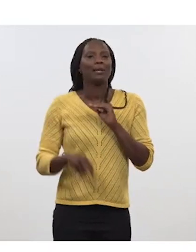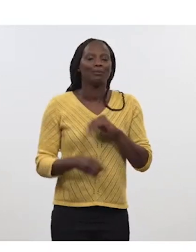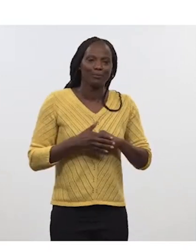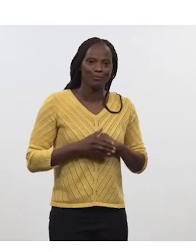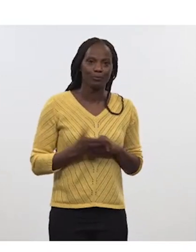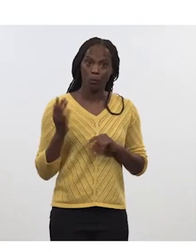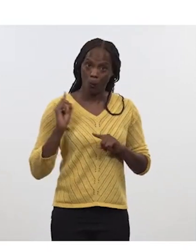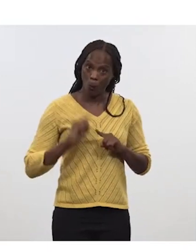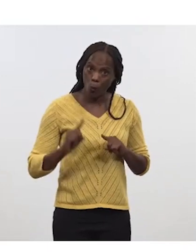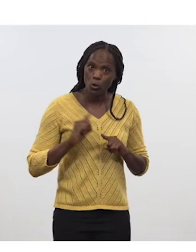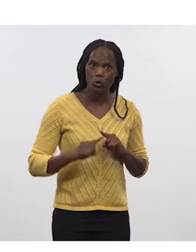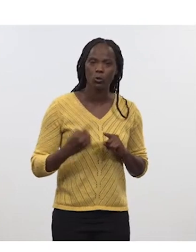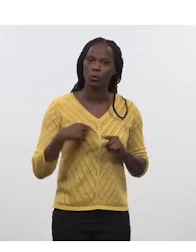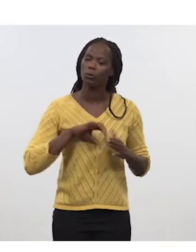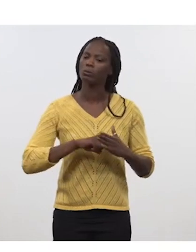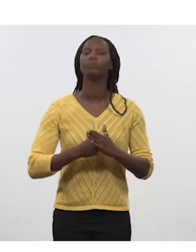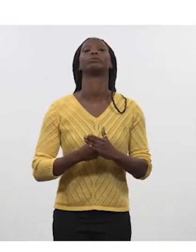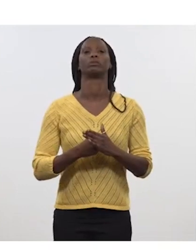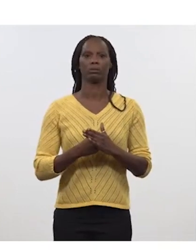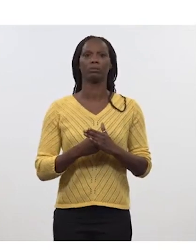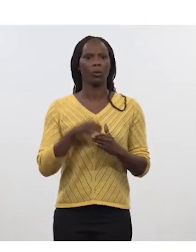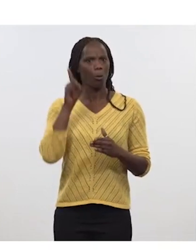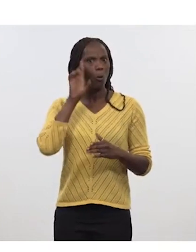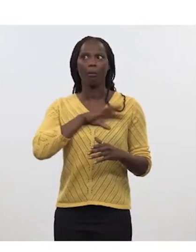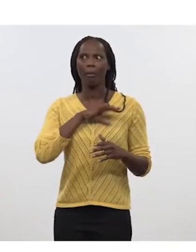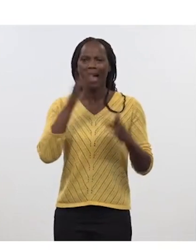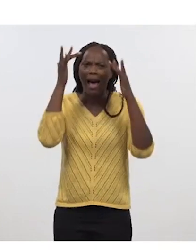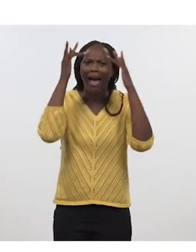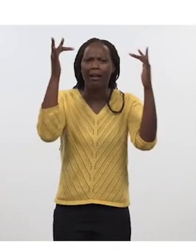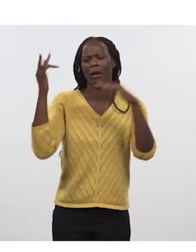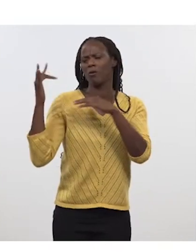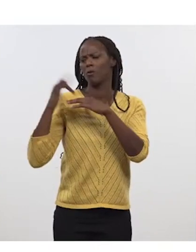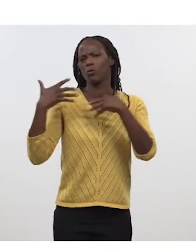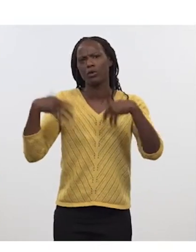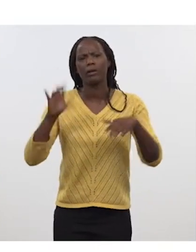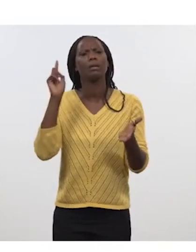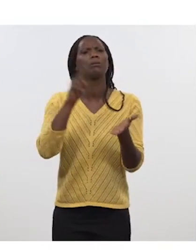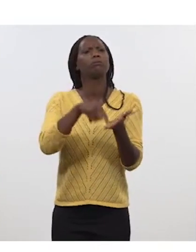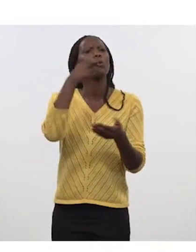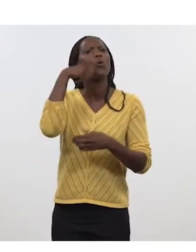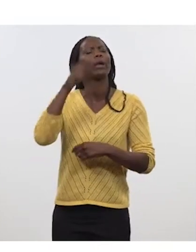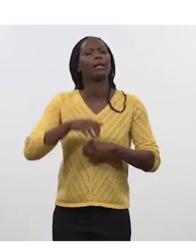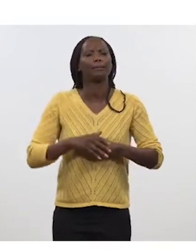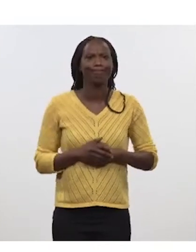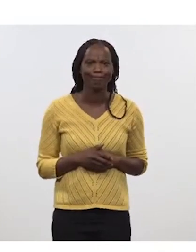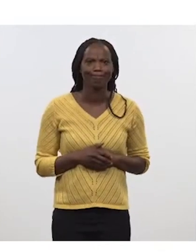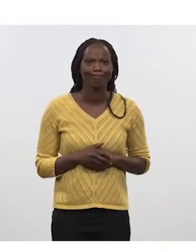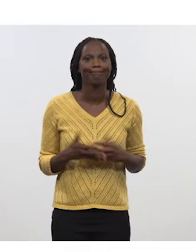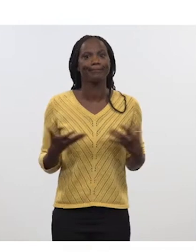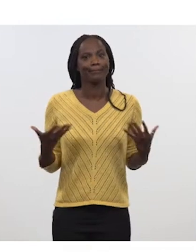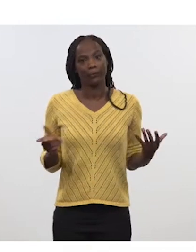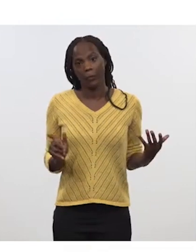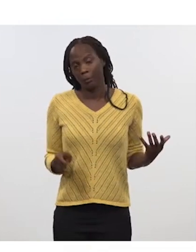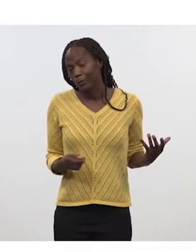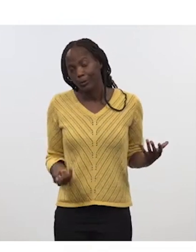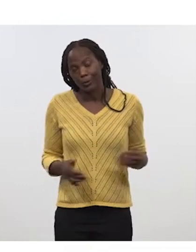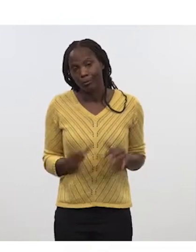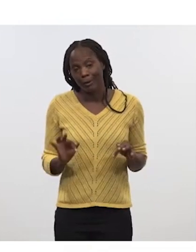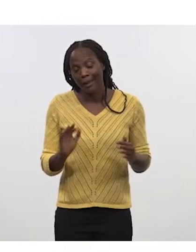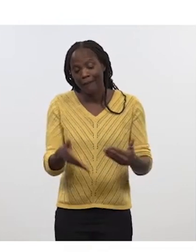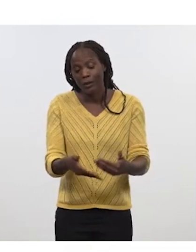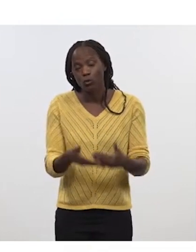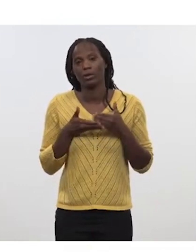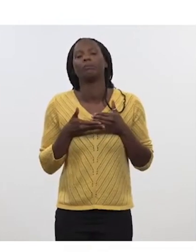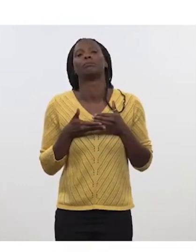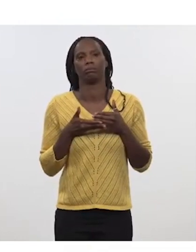être intraitable, puisque c'est un grand retour d'expérience de ce qui s'est passé en Ukraine. C'est évidemment le soutien, le maintien